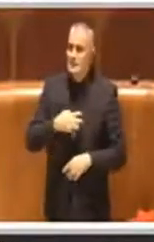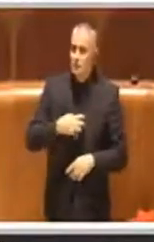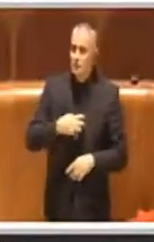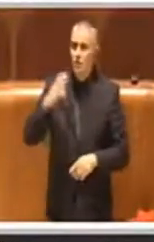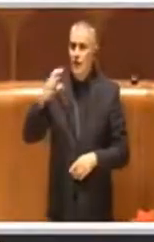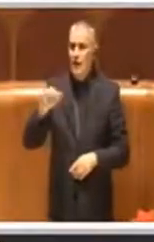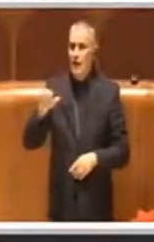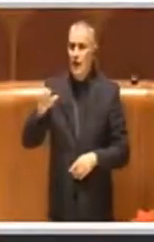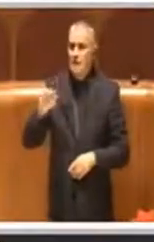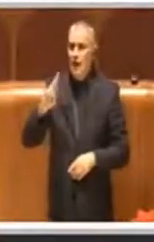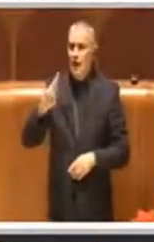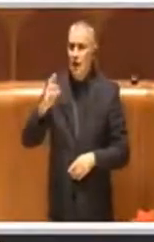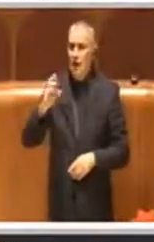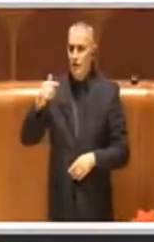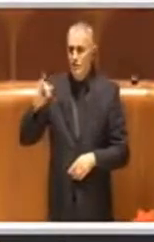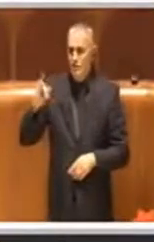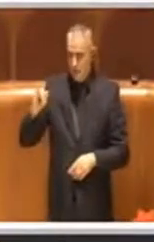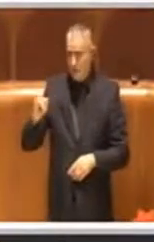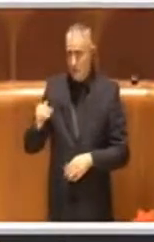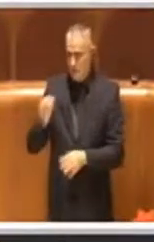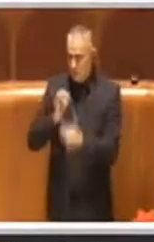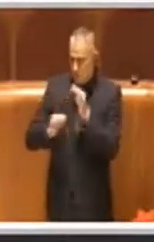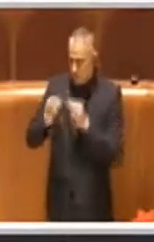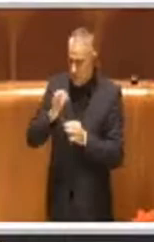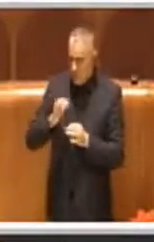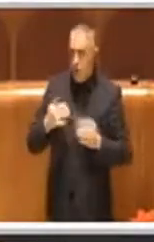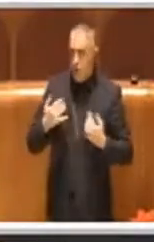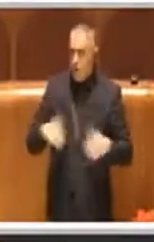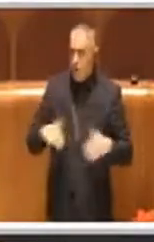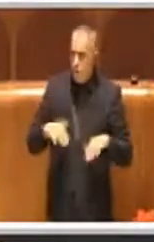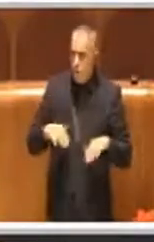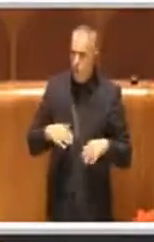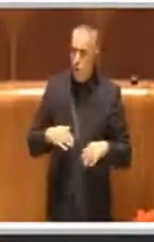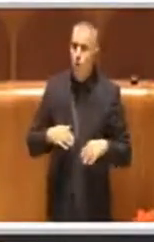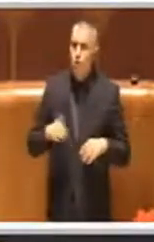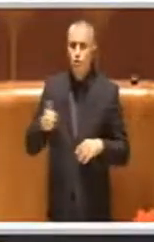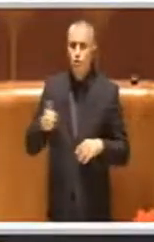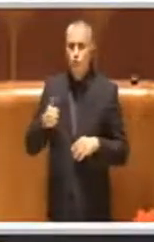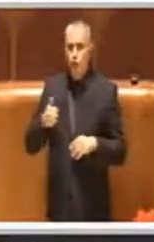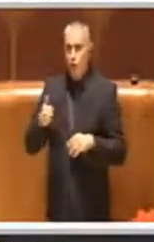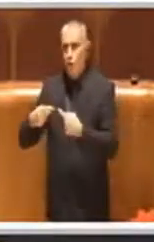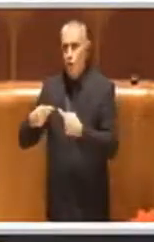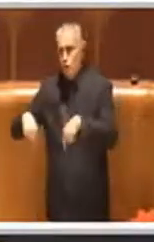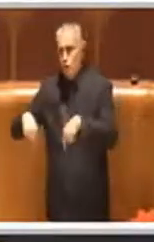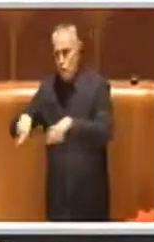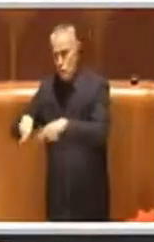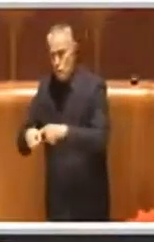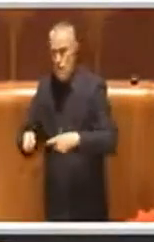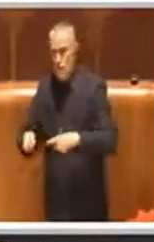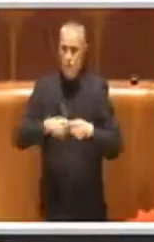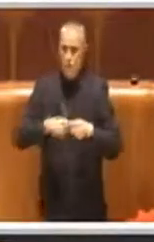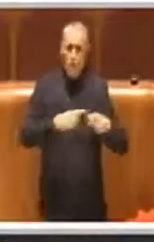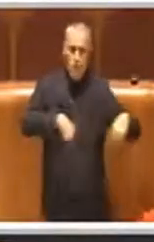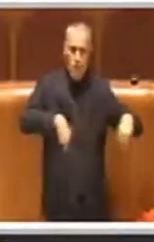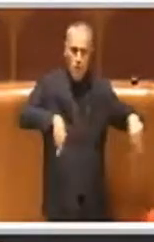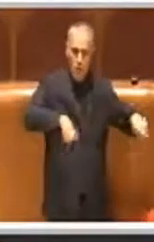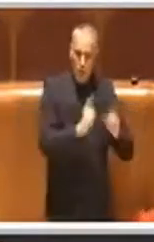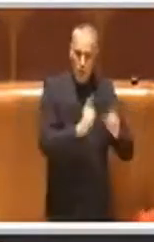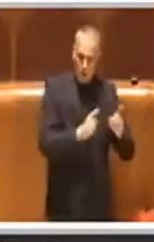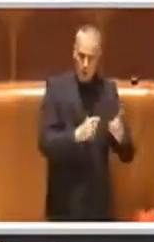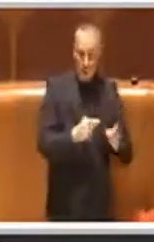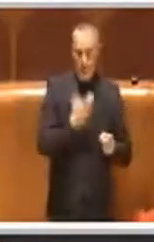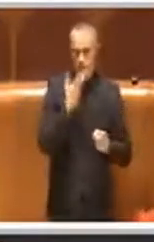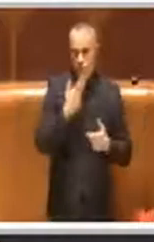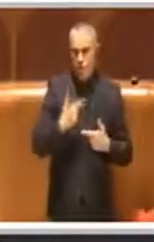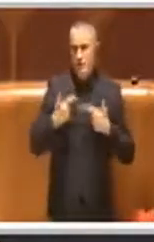intenzione non solo della parte politica ma anche di parte della Giunta di dare il giusto riconoscimento, il giusto valore ai centri di